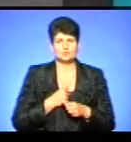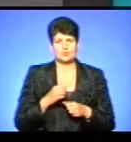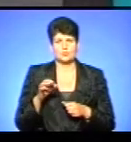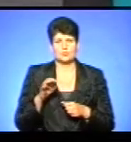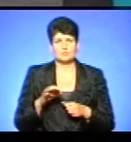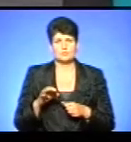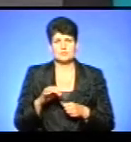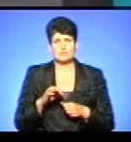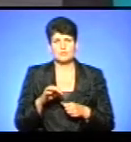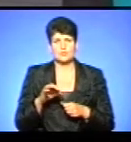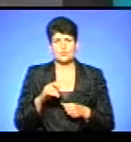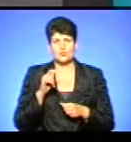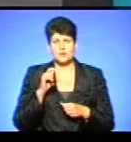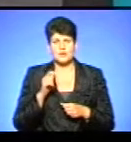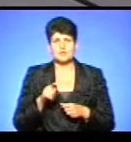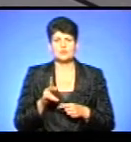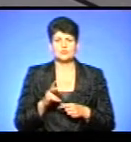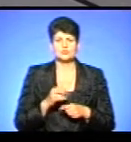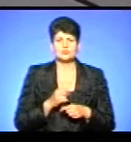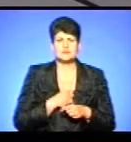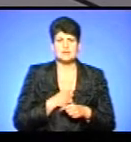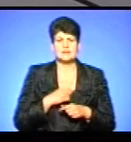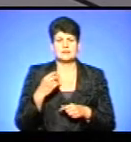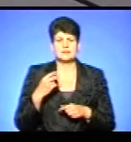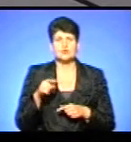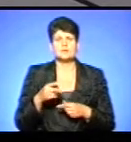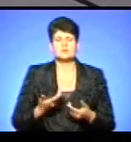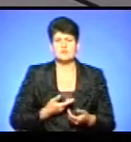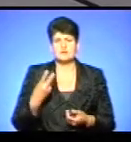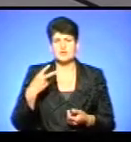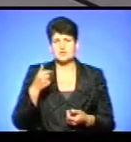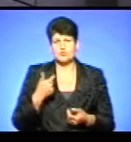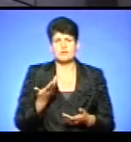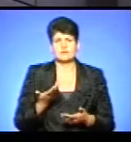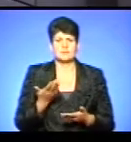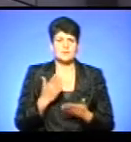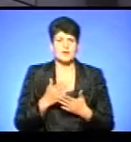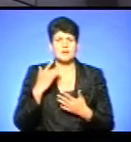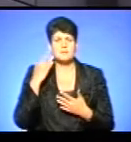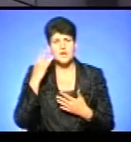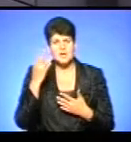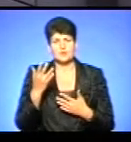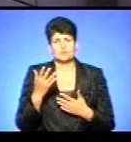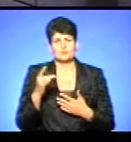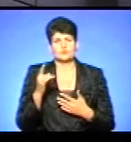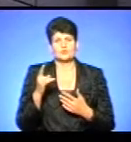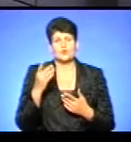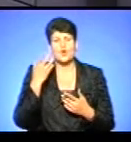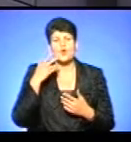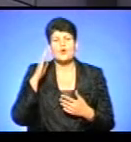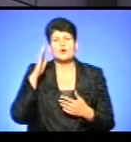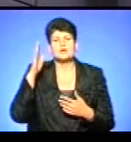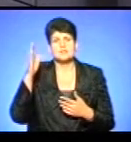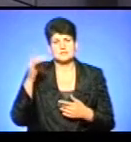Україною і навіть, які там живуть 20 років, вони все одно мають якось таку мрію, візію, що там, коли Що вони коли